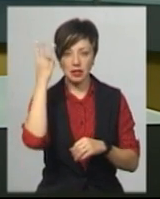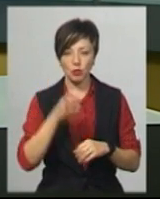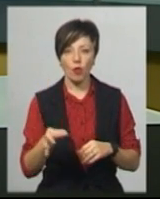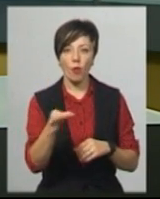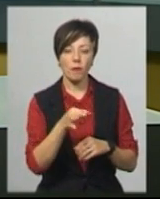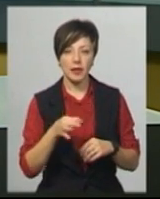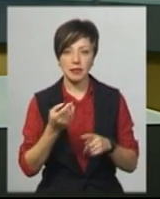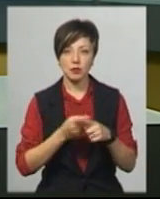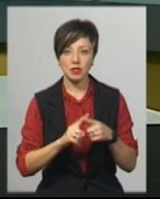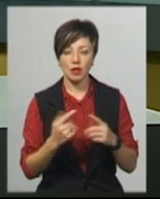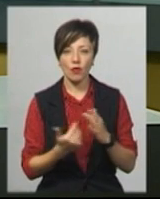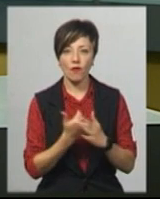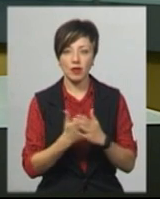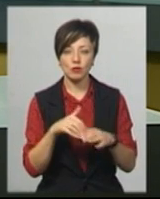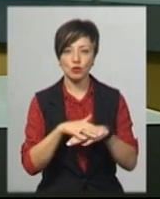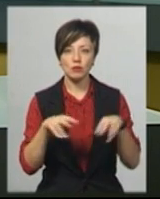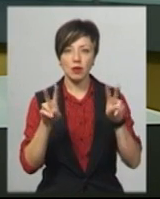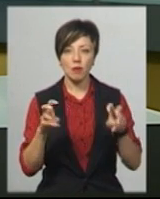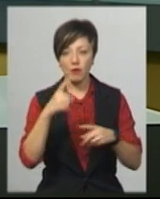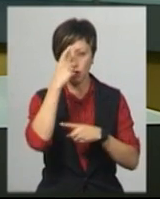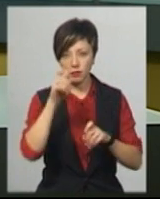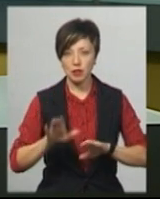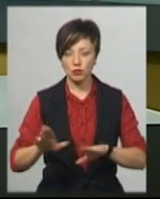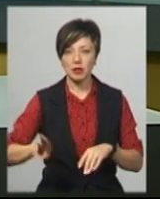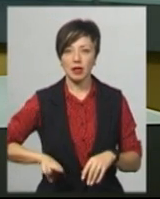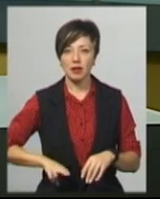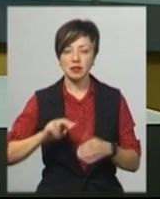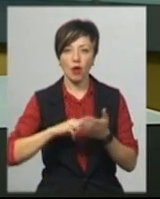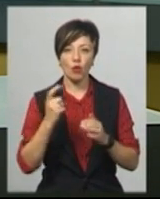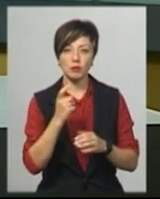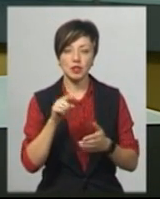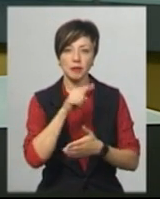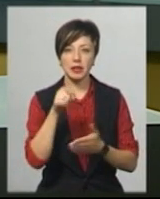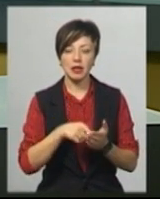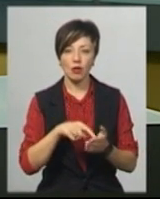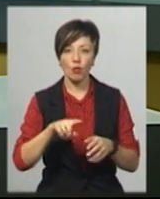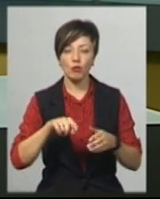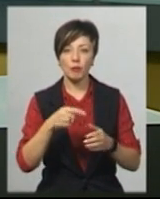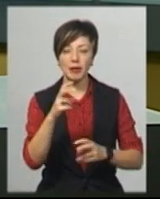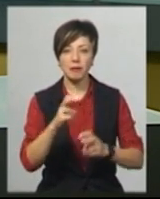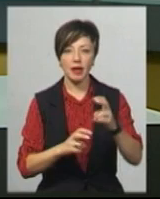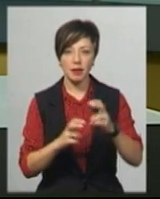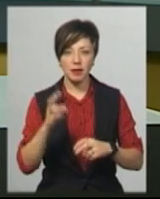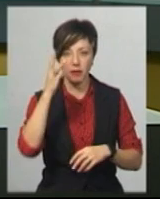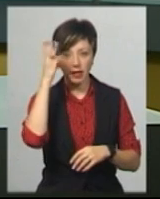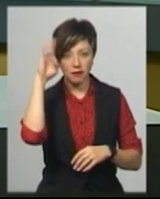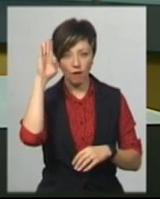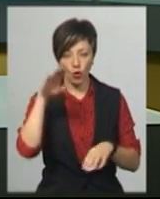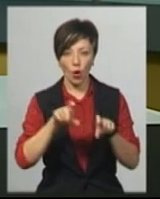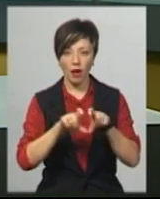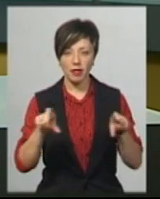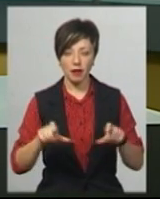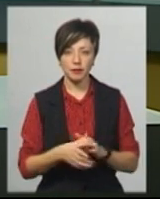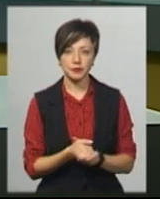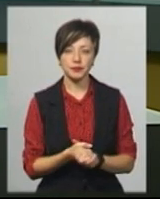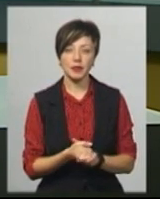області. Про це новинам на Суспільному повідомив заступник директора з економічних питань міського комунального підприємства «Хмельницькводоканал» Олексій